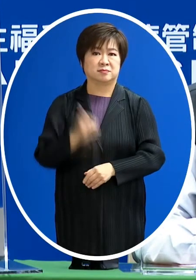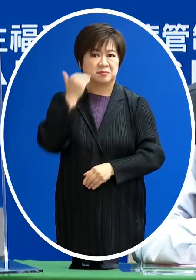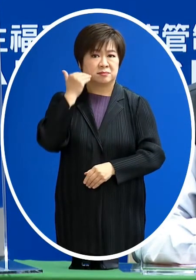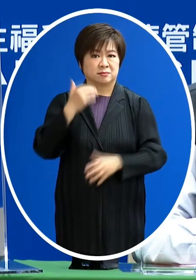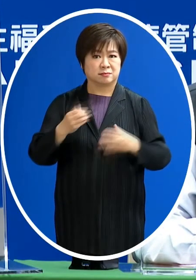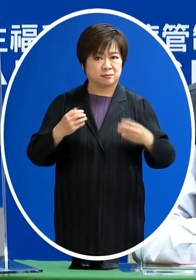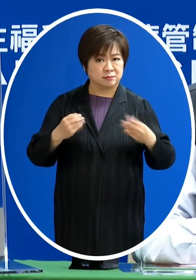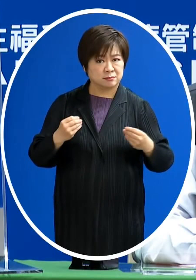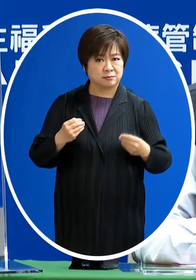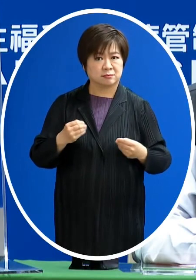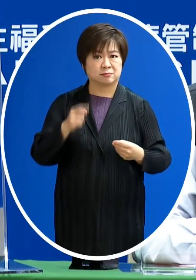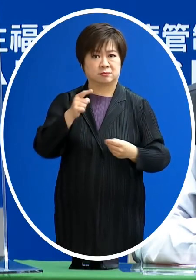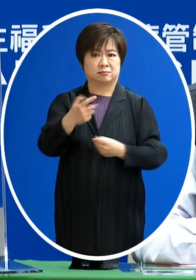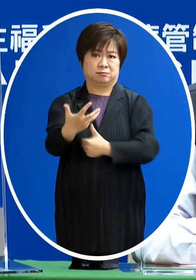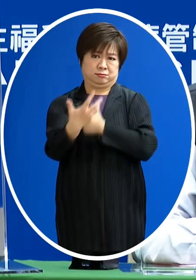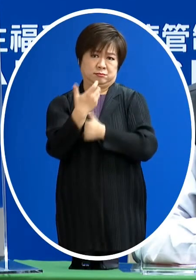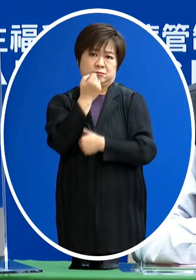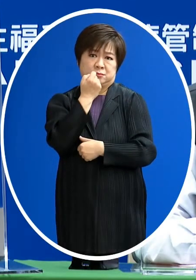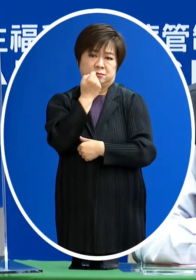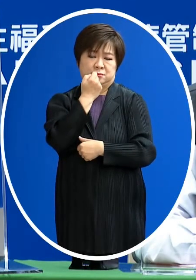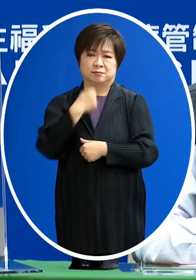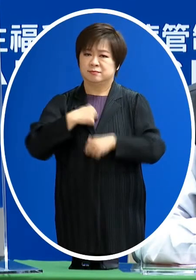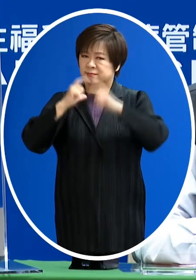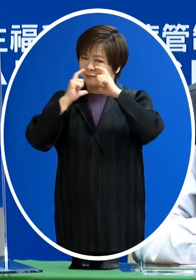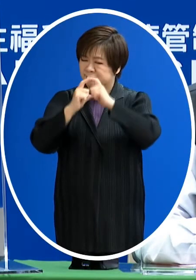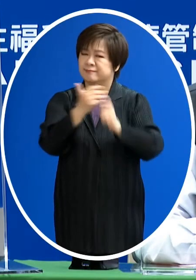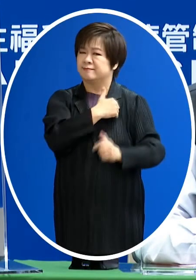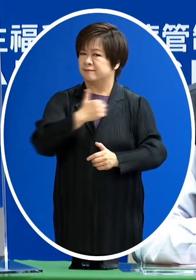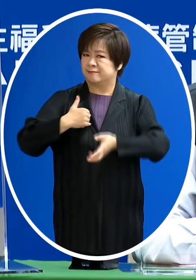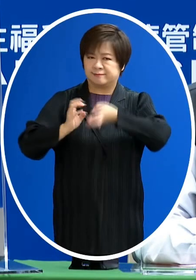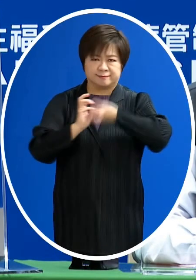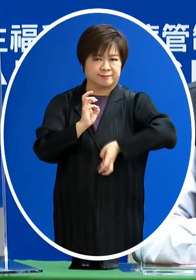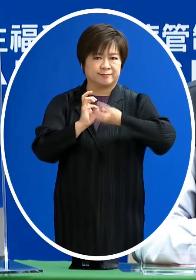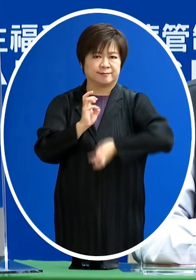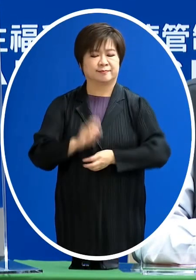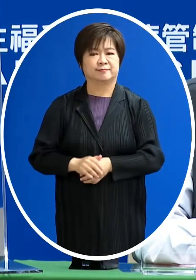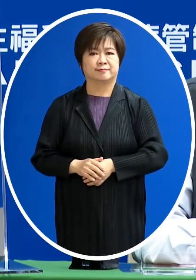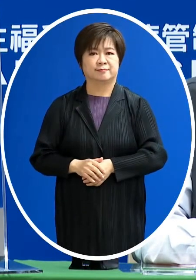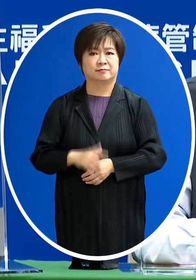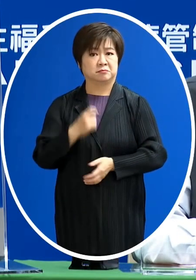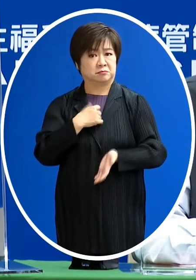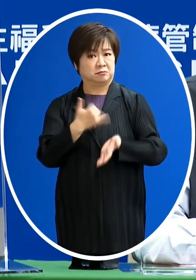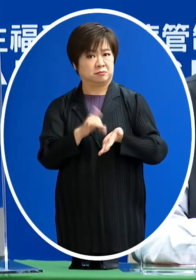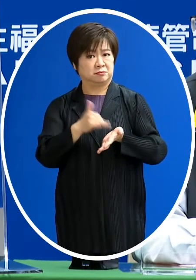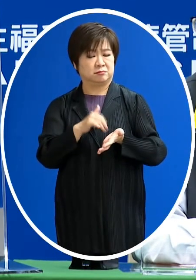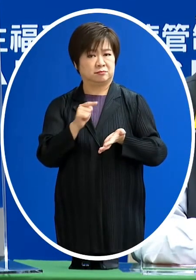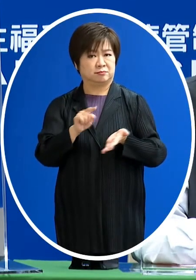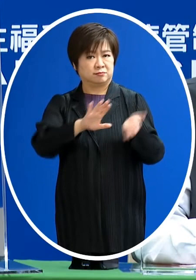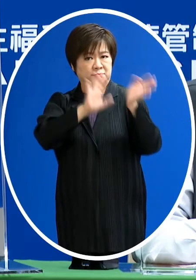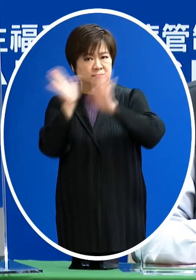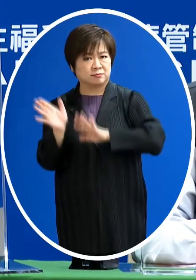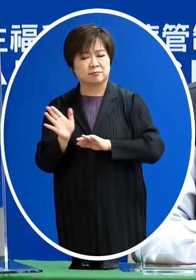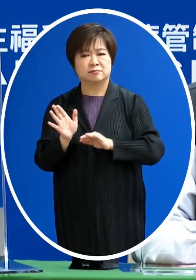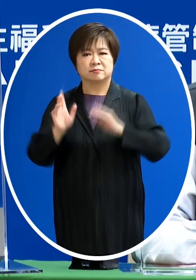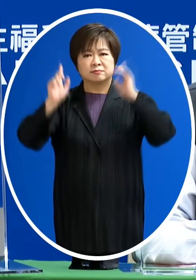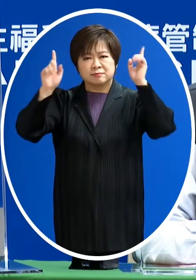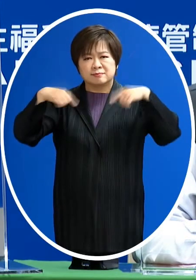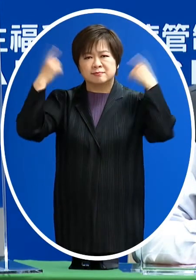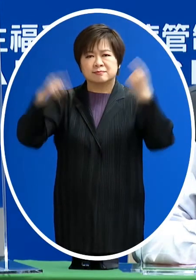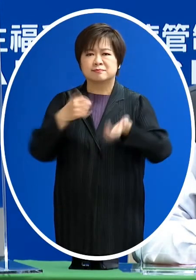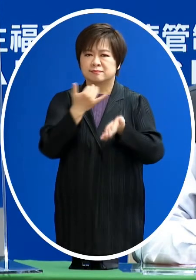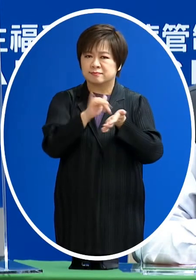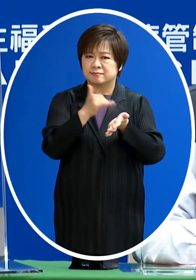再不清楚 可以大家來再跟我們來問我們可以講得更清楚 那至於要估算模型我們不斷在估算中啦